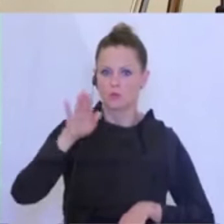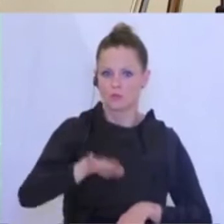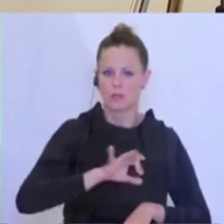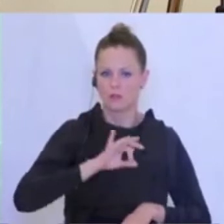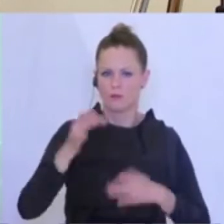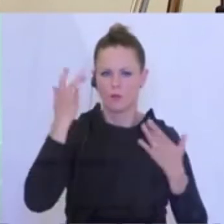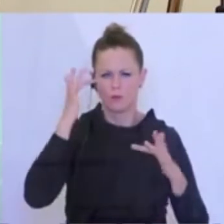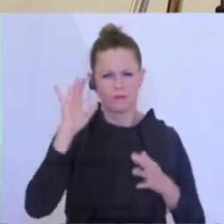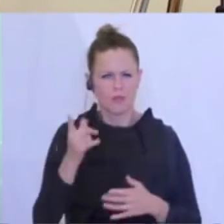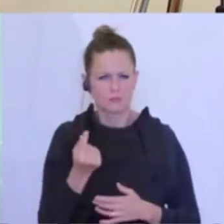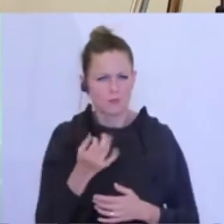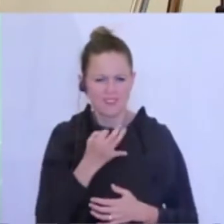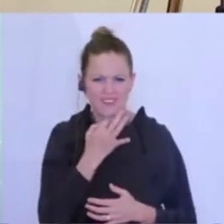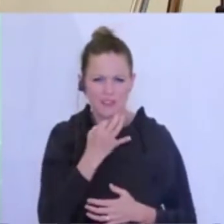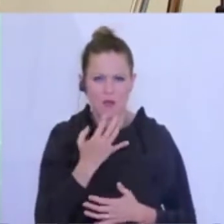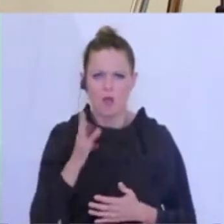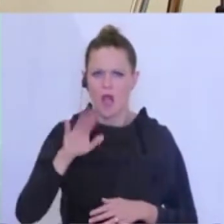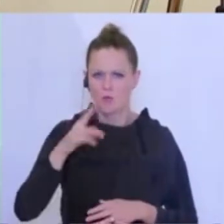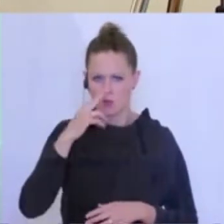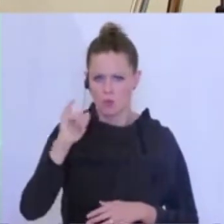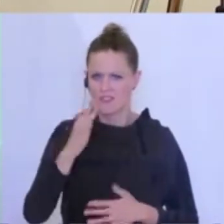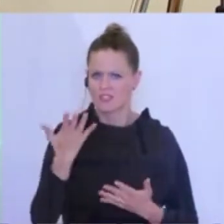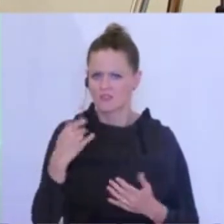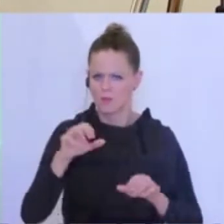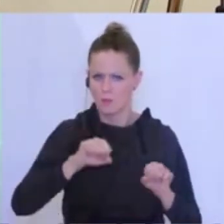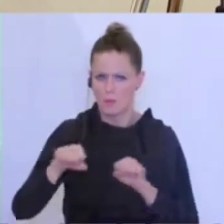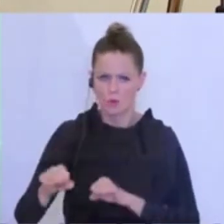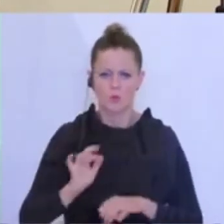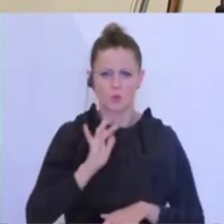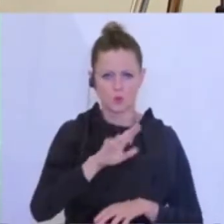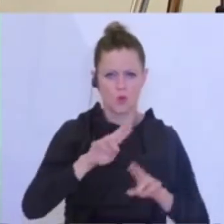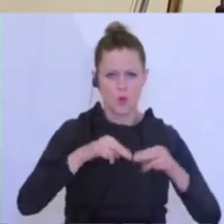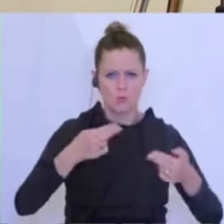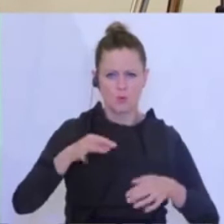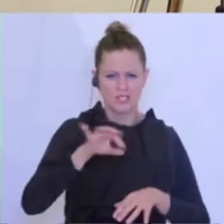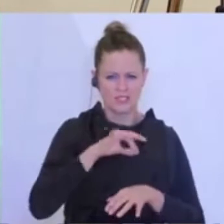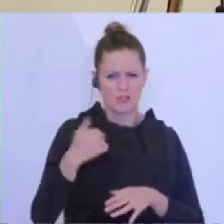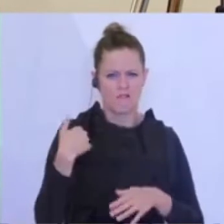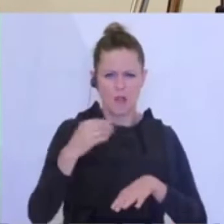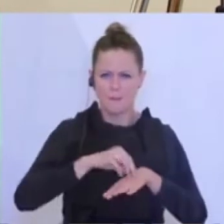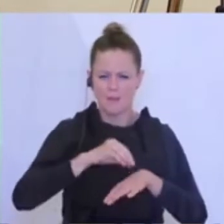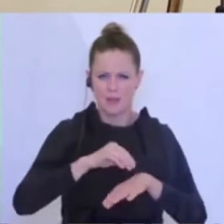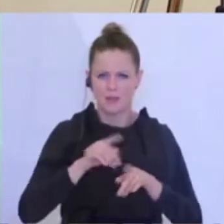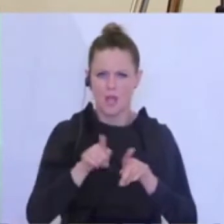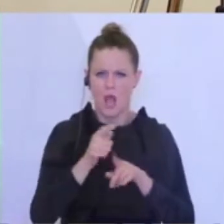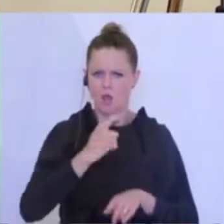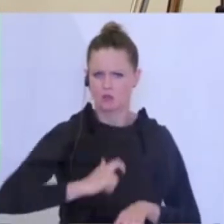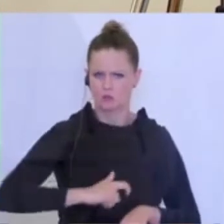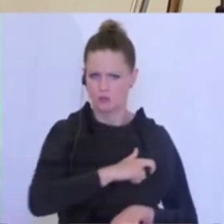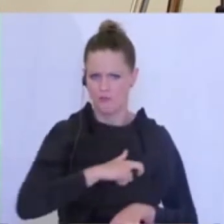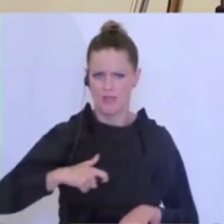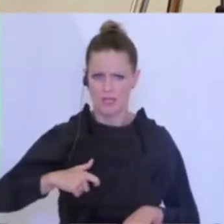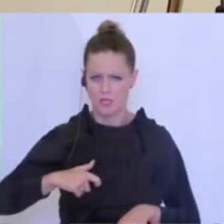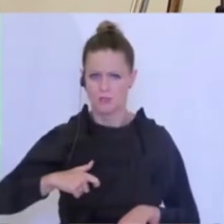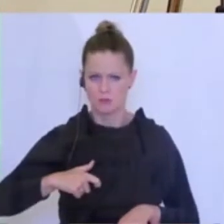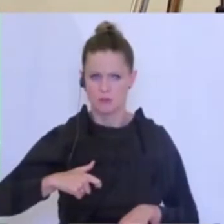Kultur. Was heißt das konkret? Was wird ab Juni wieder möglich sein? Und an den Bundeskanzler, weil auch gerade noch die Meldung gekommen ist, dass auch die Schweiz von Schweizer Seite aus